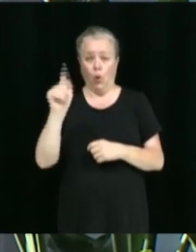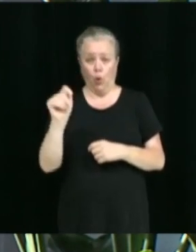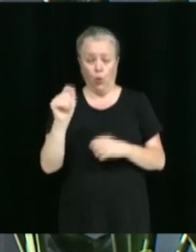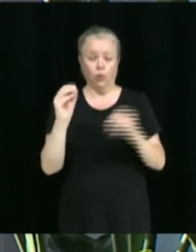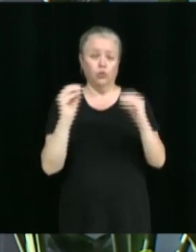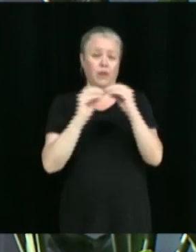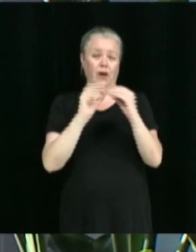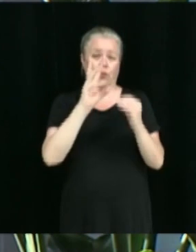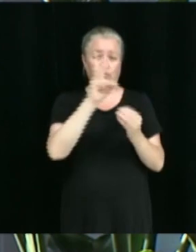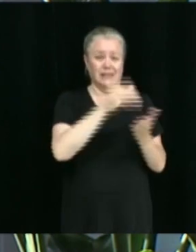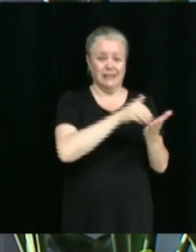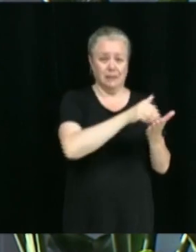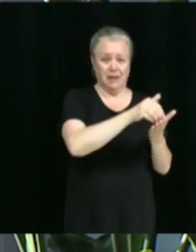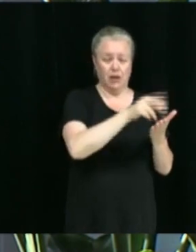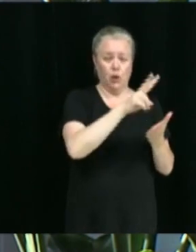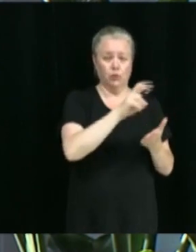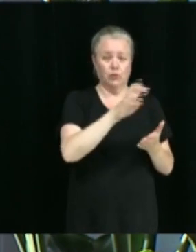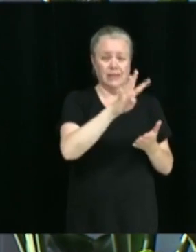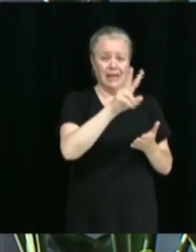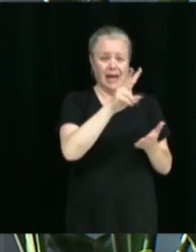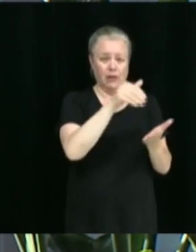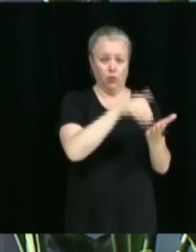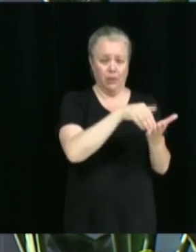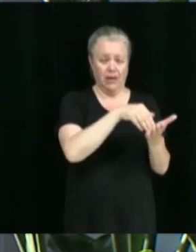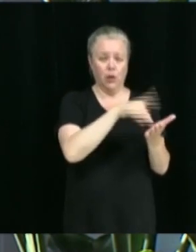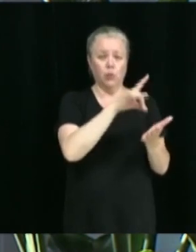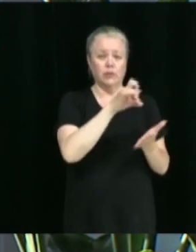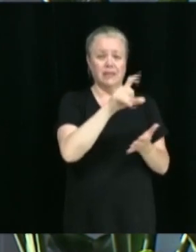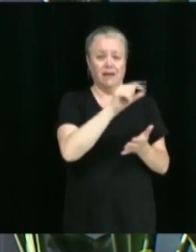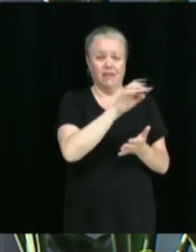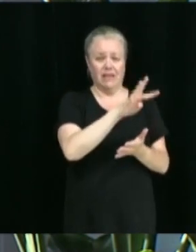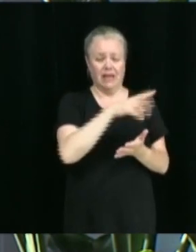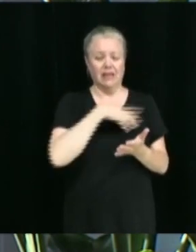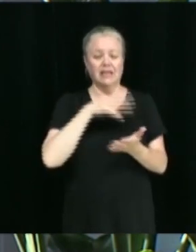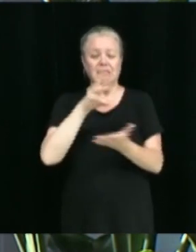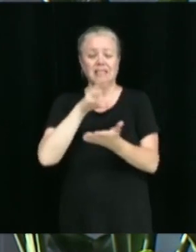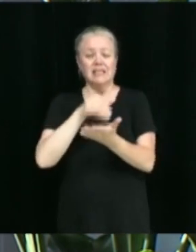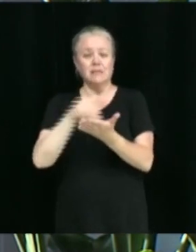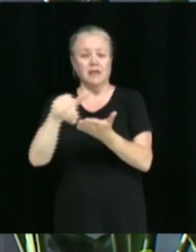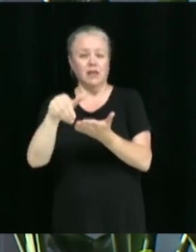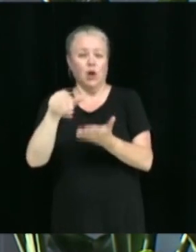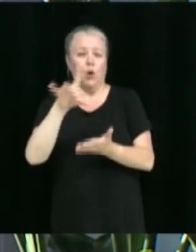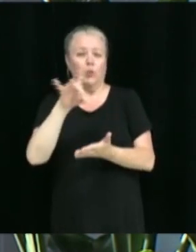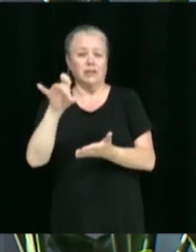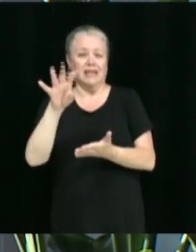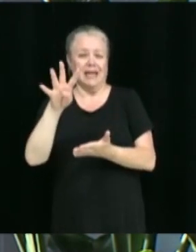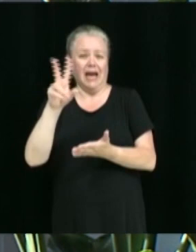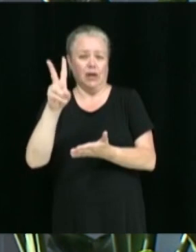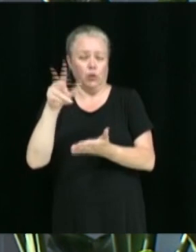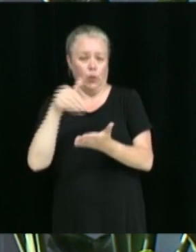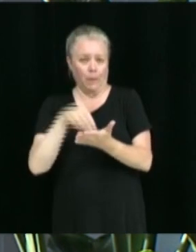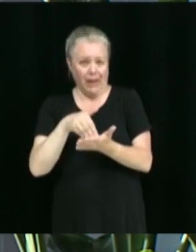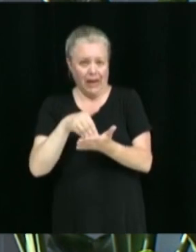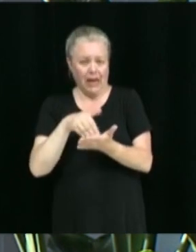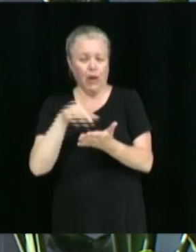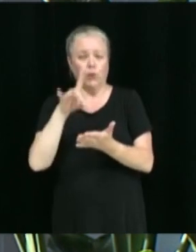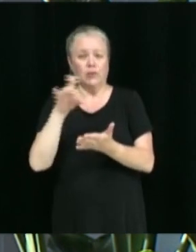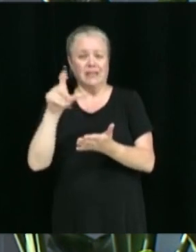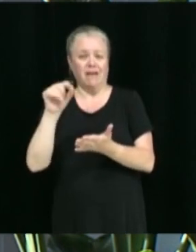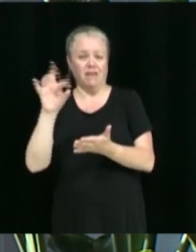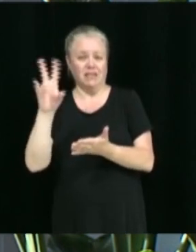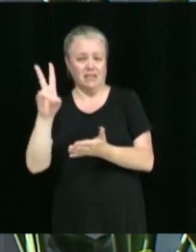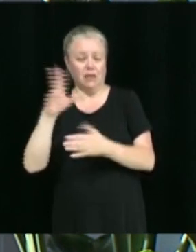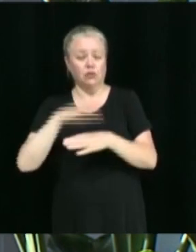242 824 et 6 242 857 du Cadastres du Québec à être